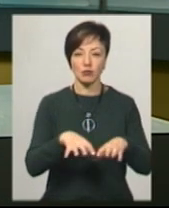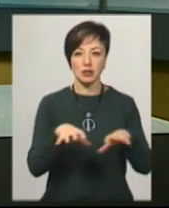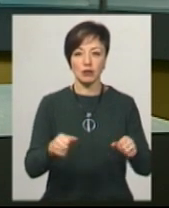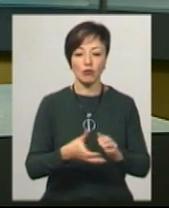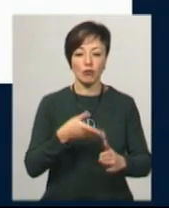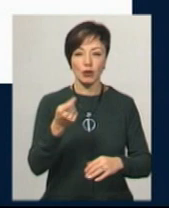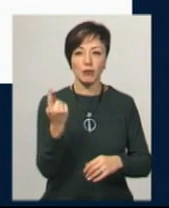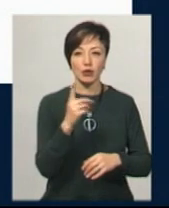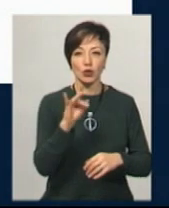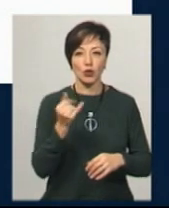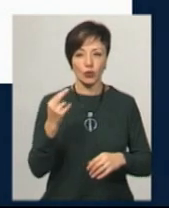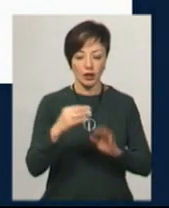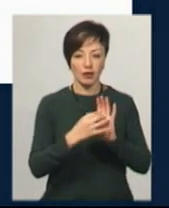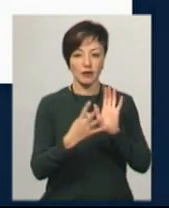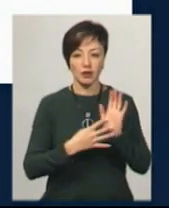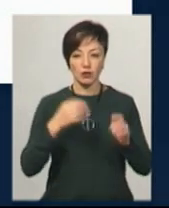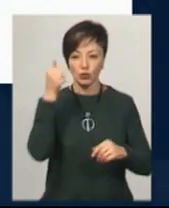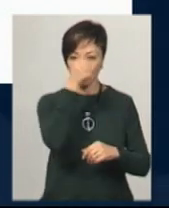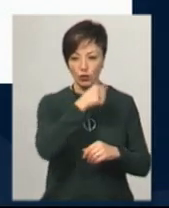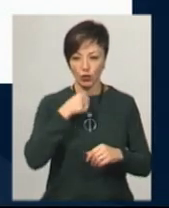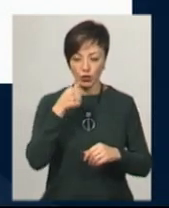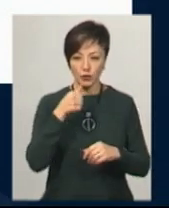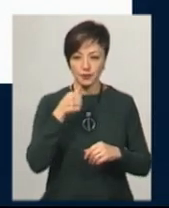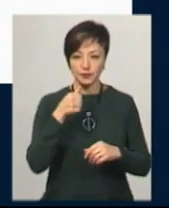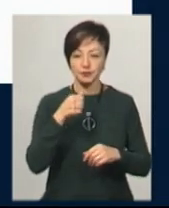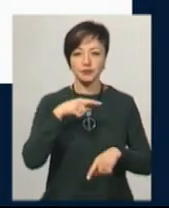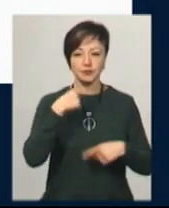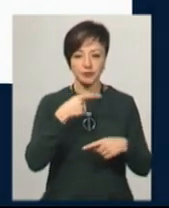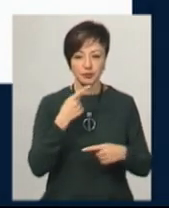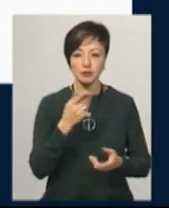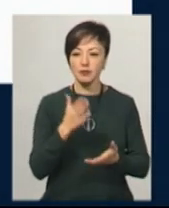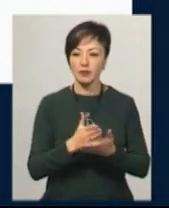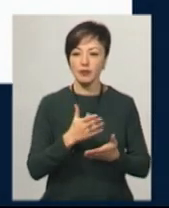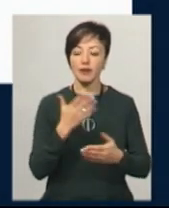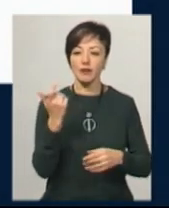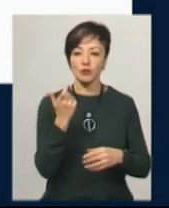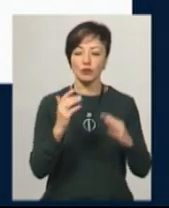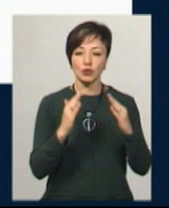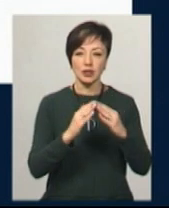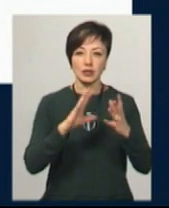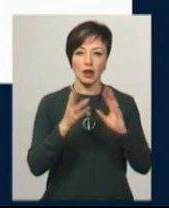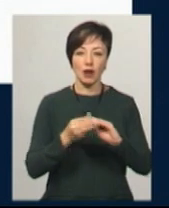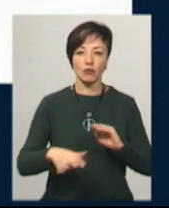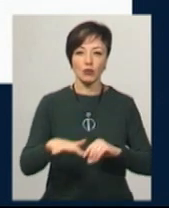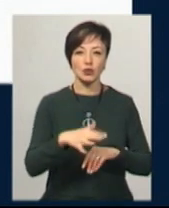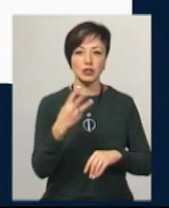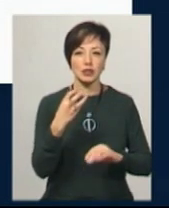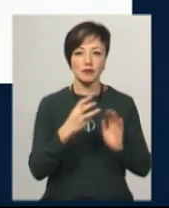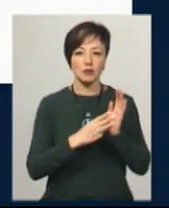подано 1 грудня 2019 року. Яків Цуглевич казав, що має власності будинок загальною площою понад